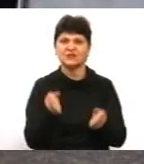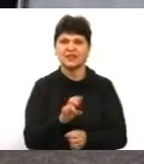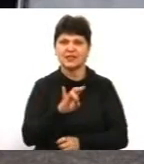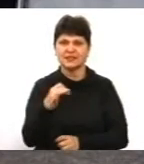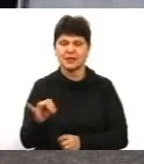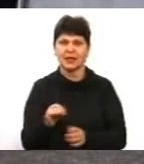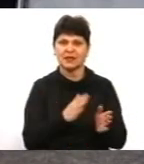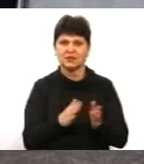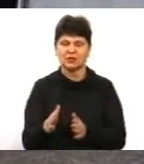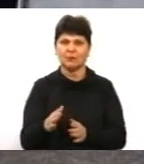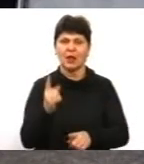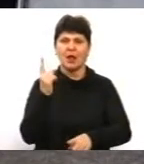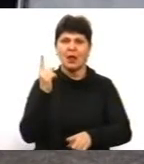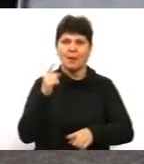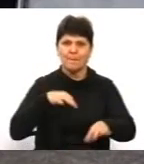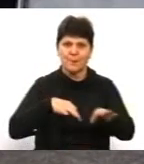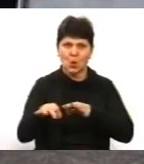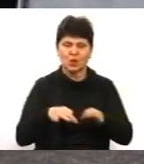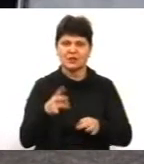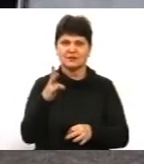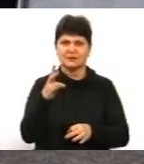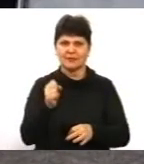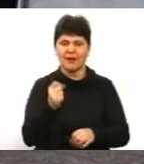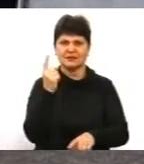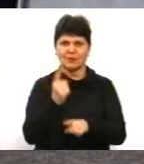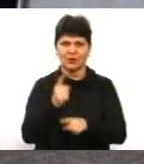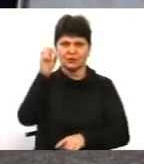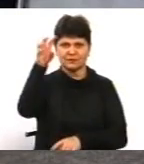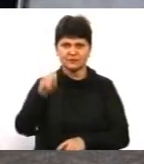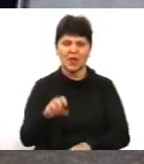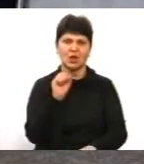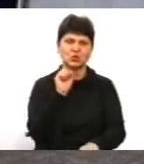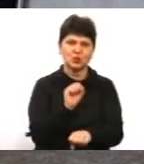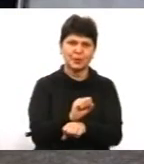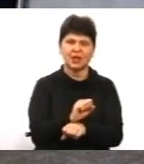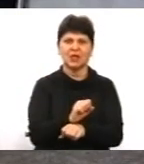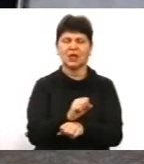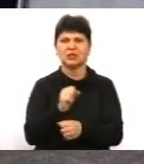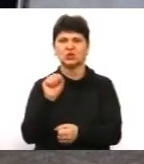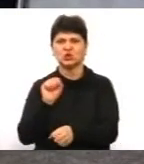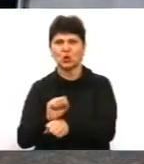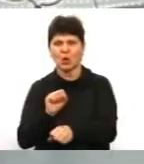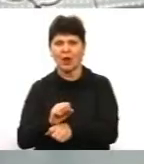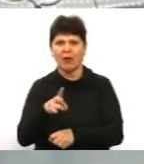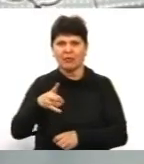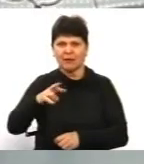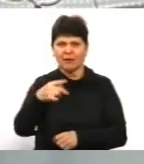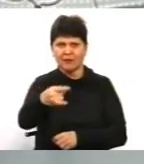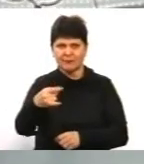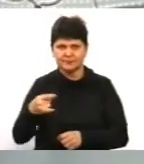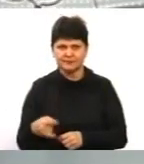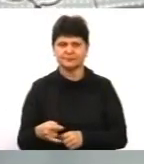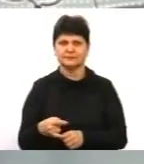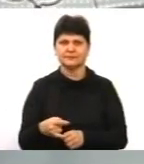заборонений сигнал світлофору, порушення правил зупинки стоянки, порушення правил руху транспортним засобом по